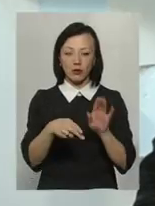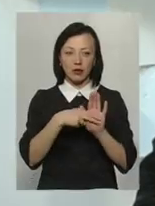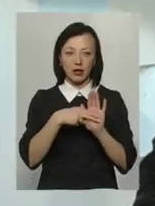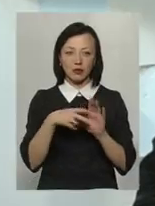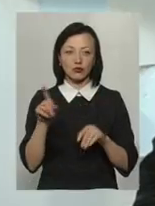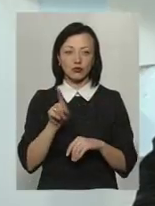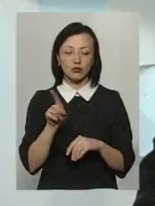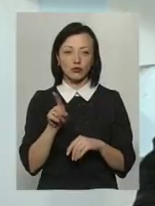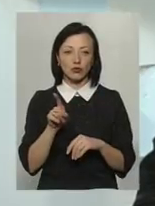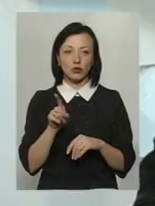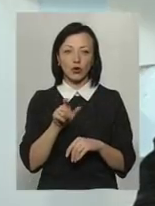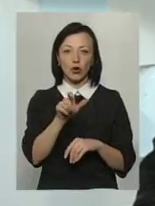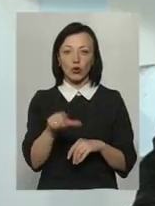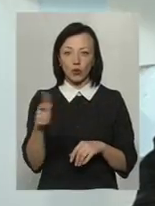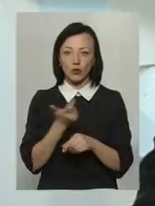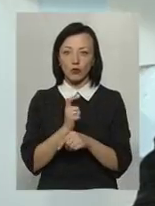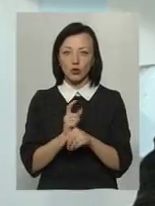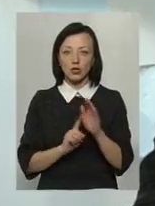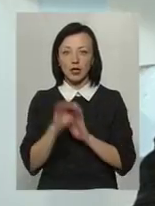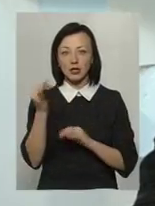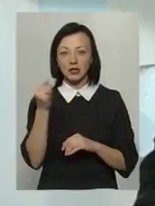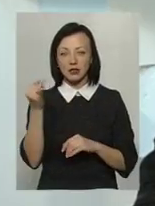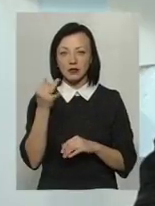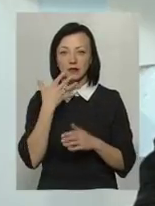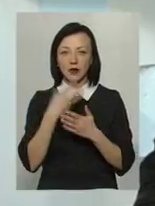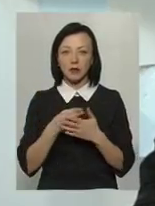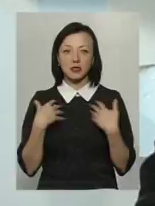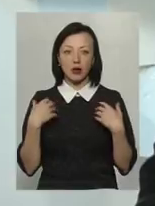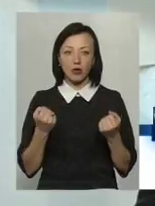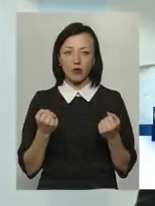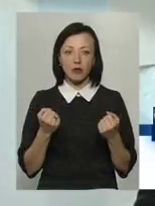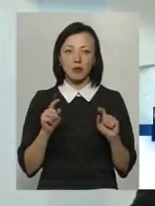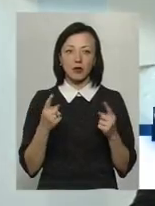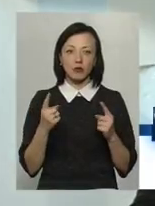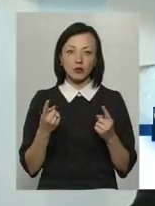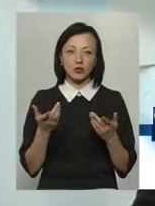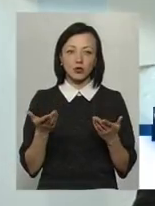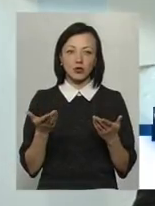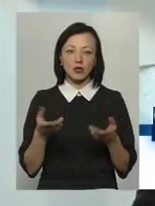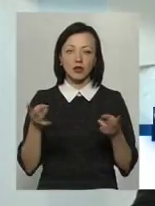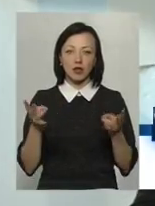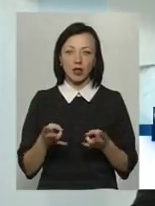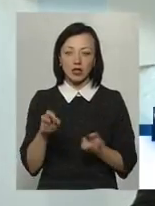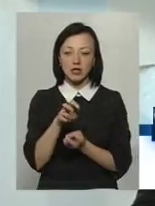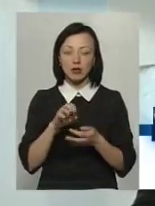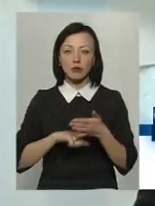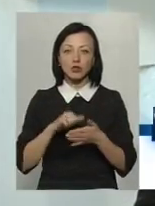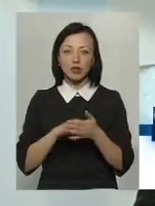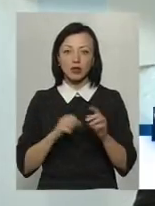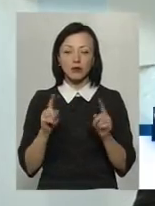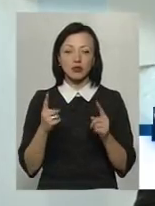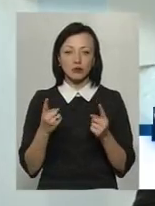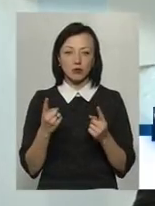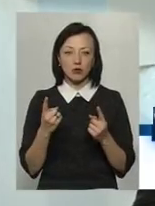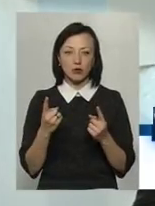що люди більше стали інтересовуватися своїм здоров'ям, тому що, ну, треба ж искати причини, чому